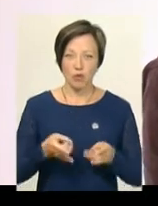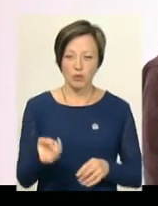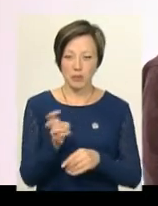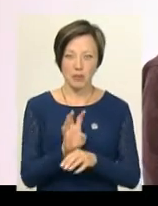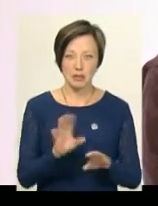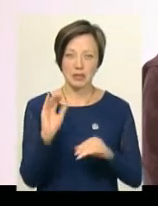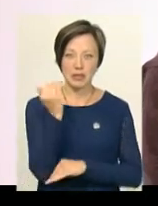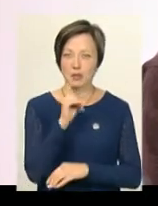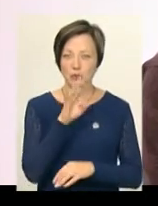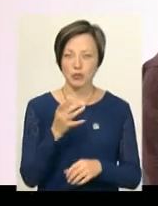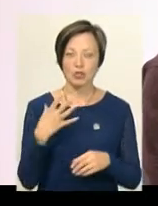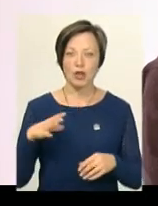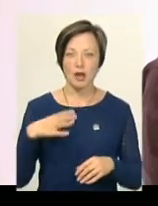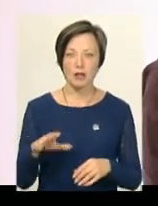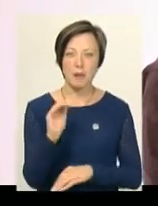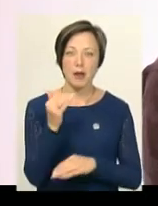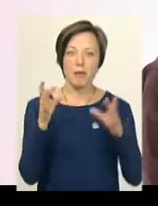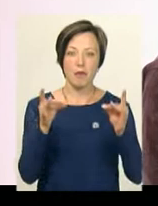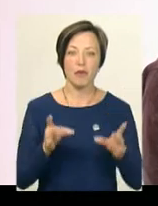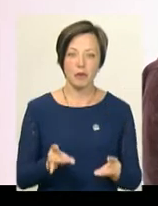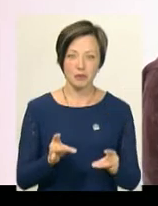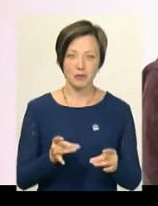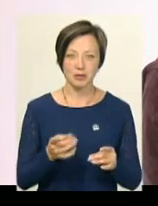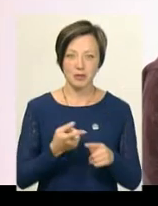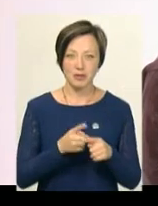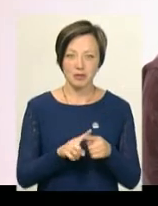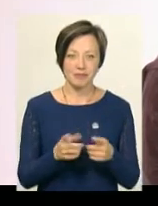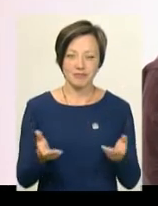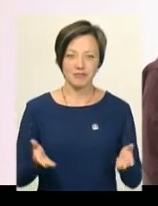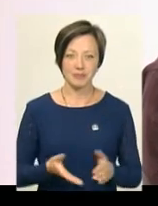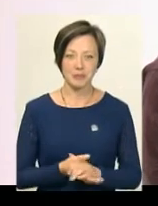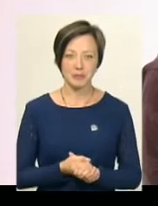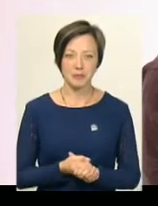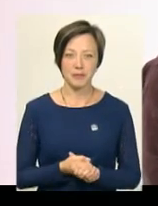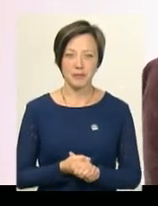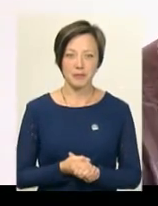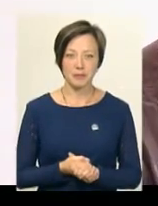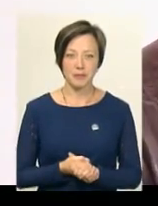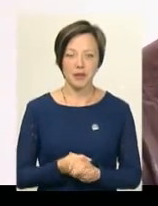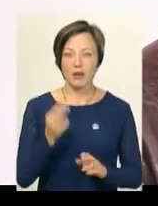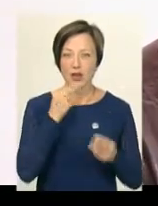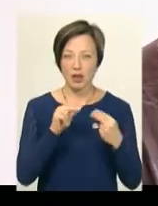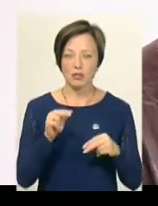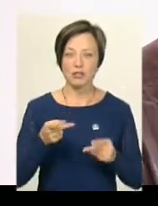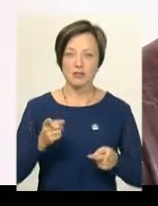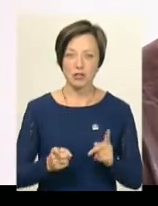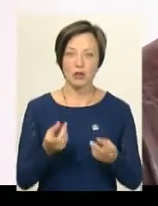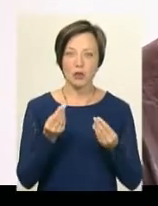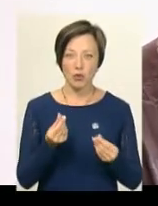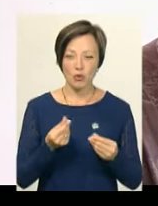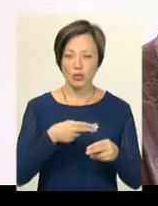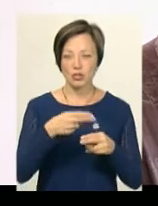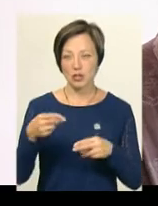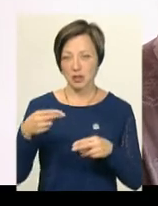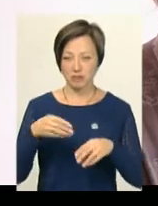Дитина не буде чекати бебі-боксу, щоб витягнутися від маселку, соску і пелюшку. Краще, звичайно, гроші, і кожна